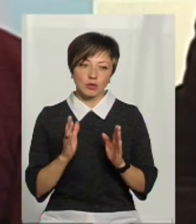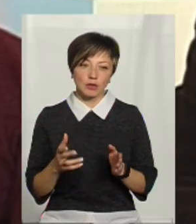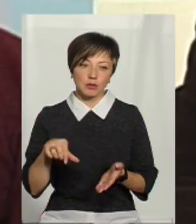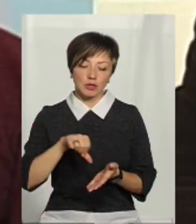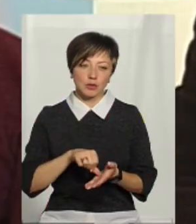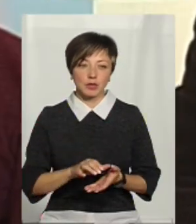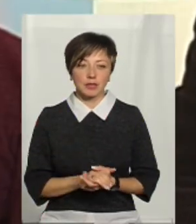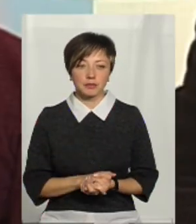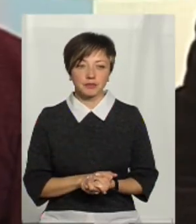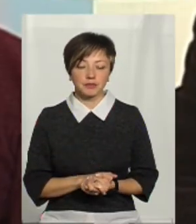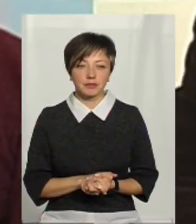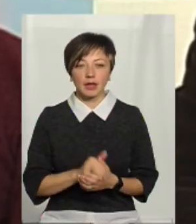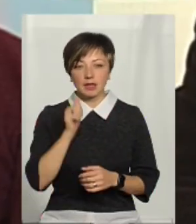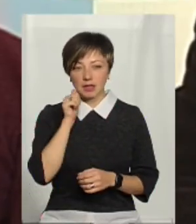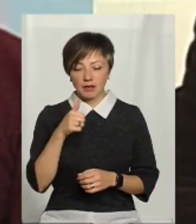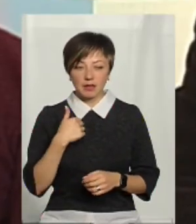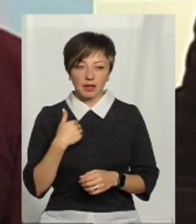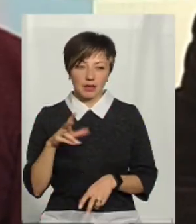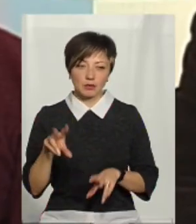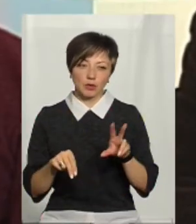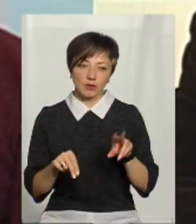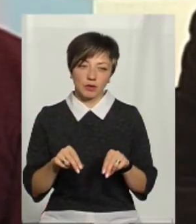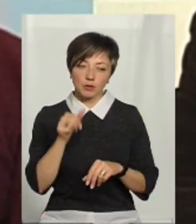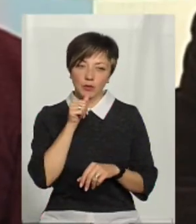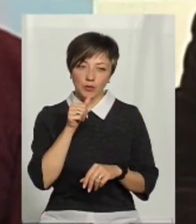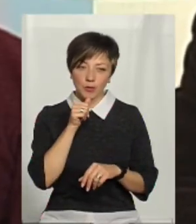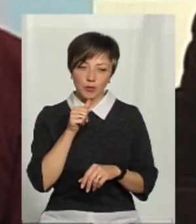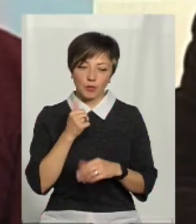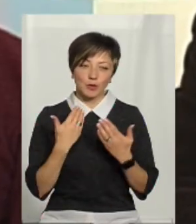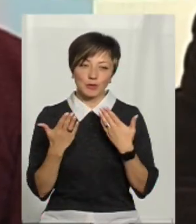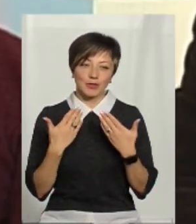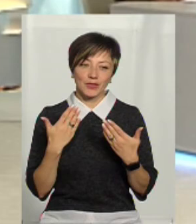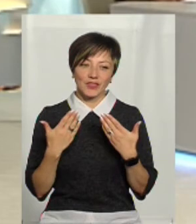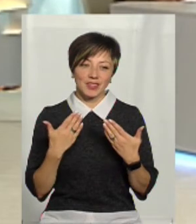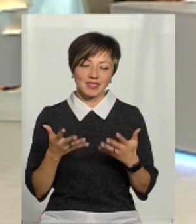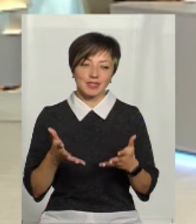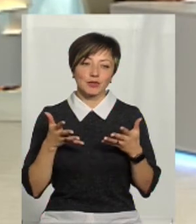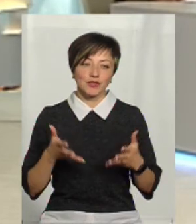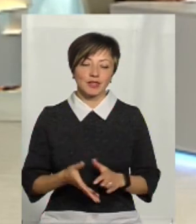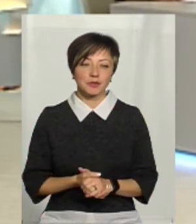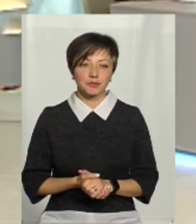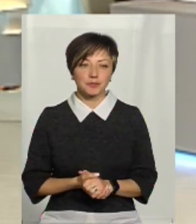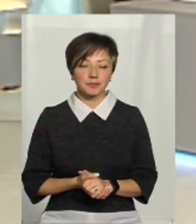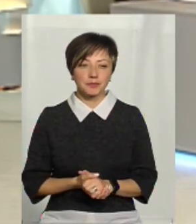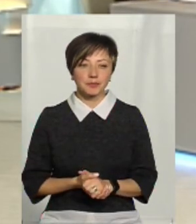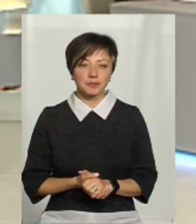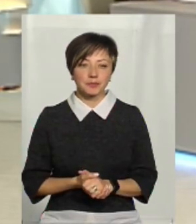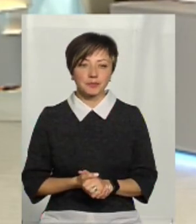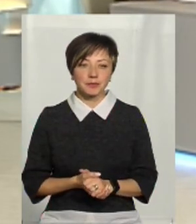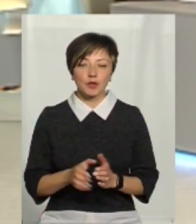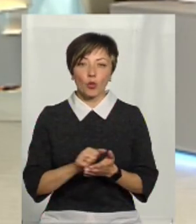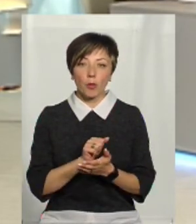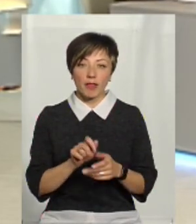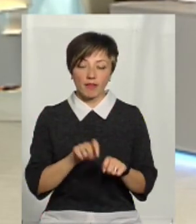буде завтра присутній. Так що завтра я попробую все з'ясувати. З'ясувати. Не тільки з ними